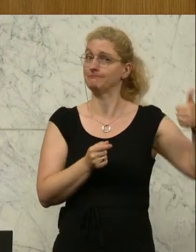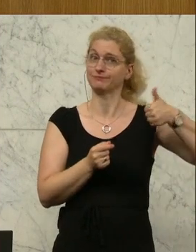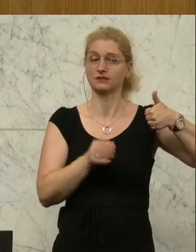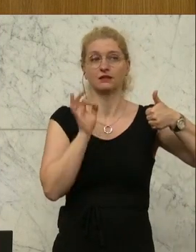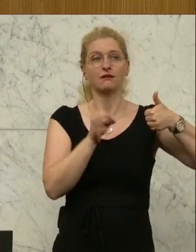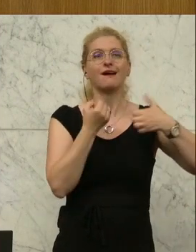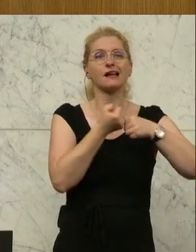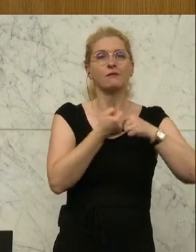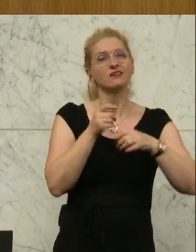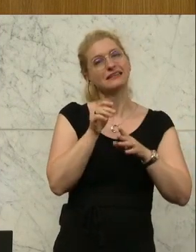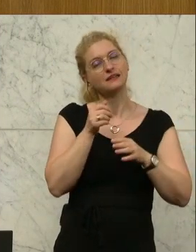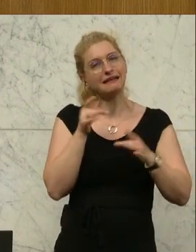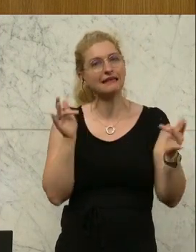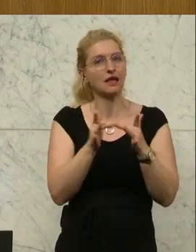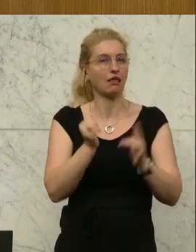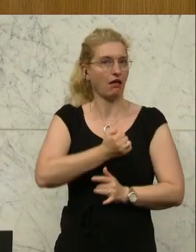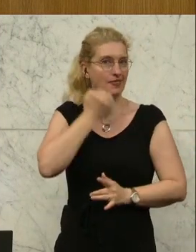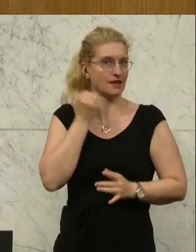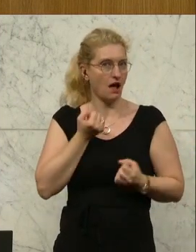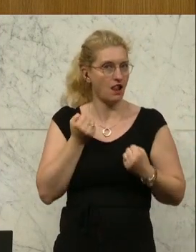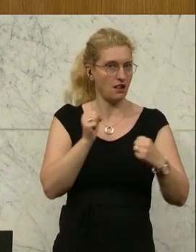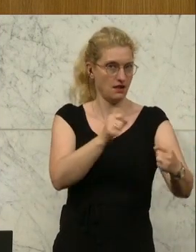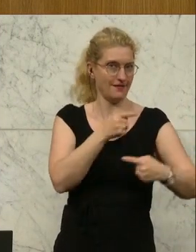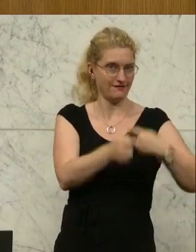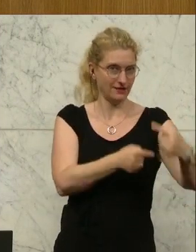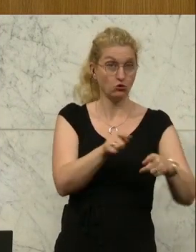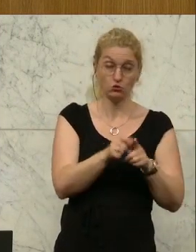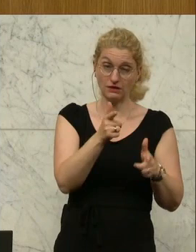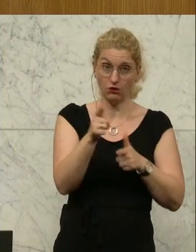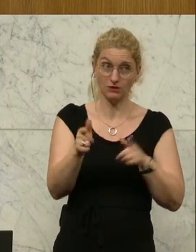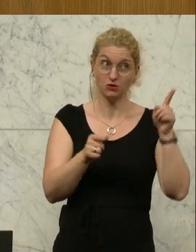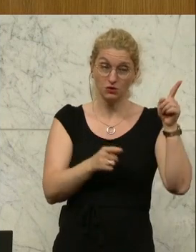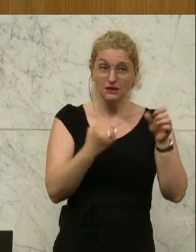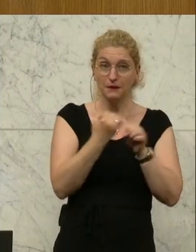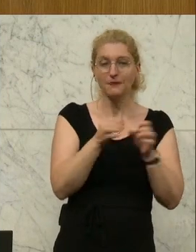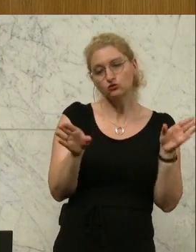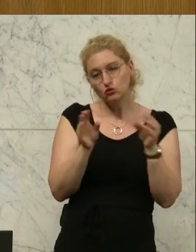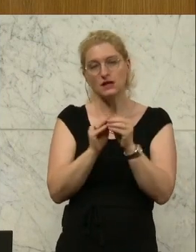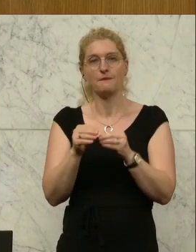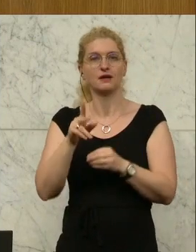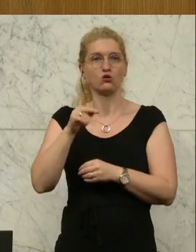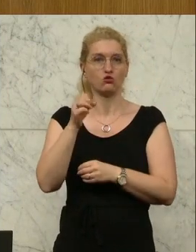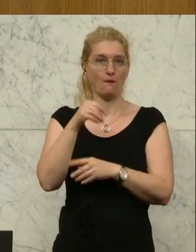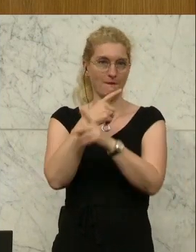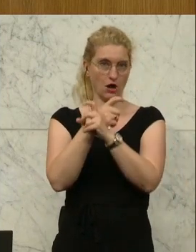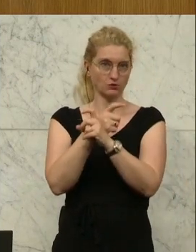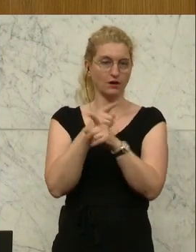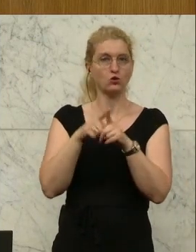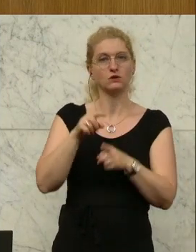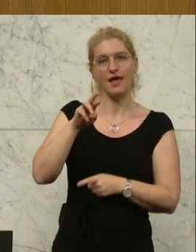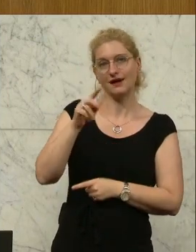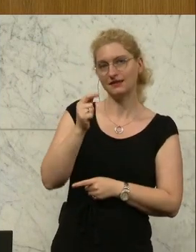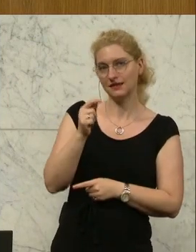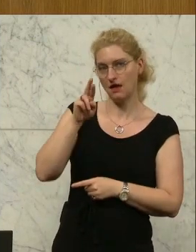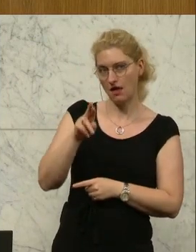Tendenzen und Terrorismus. Und sie tut das im konkreten Fall gemeinsam mit der Comaustria und mit der RTR und